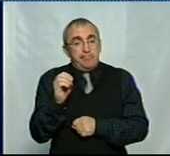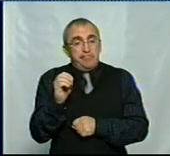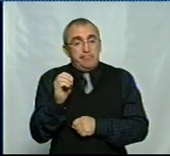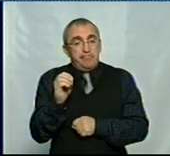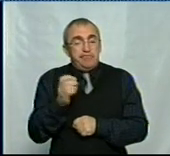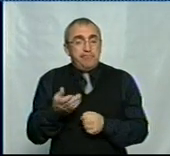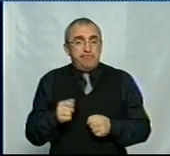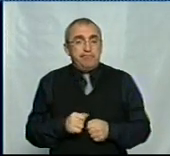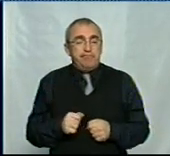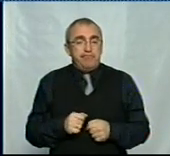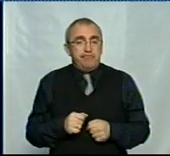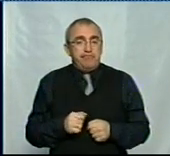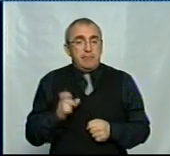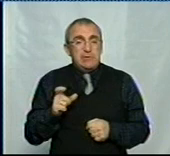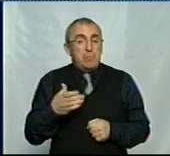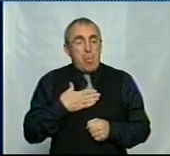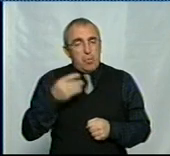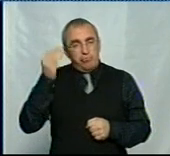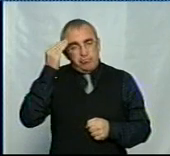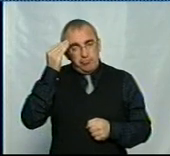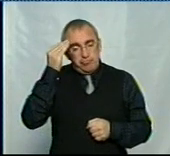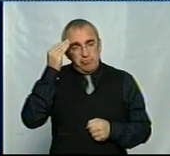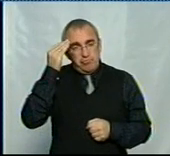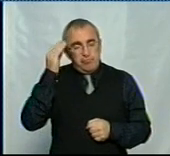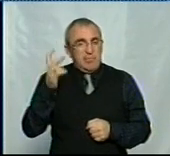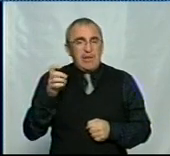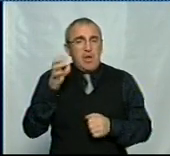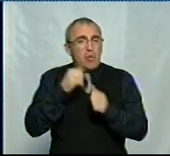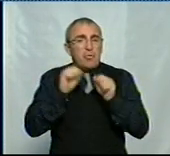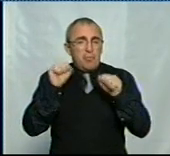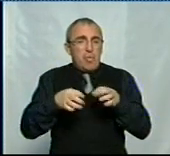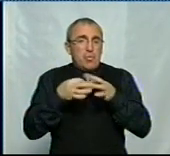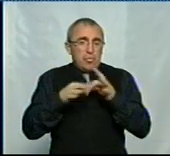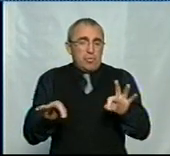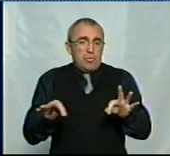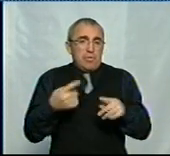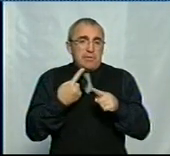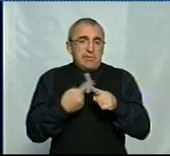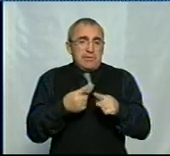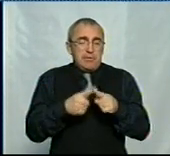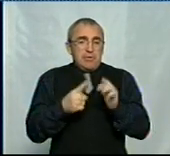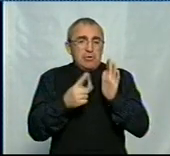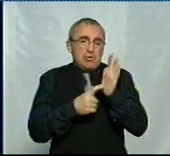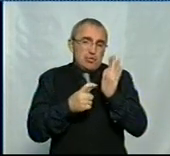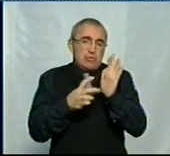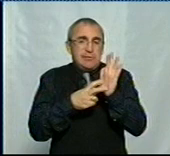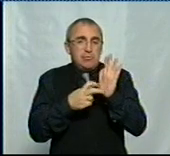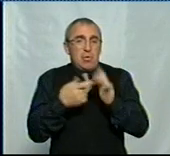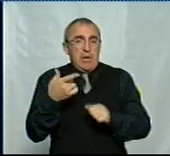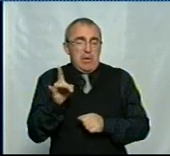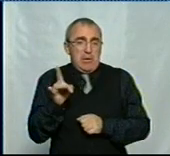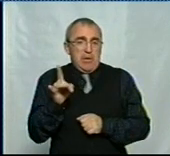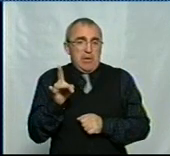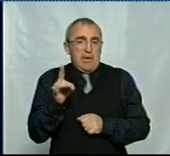Але, з моєї точки зору, по-перше, не кожен може дозволити собі ці 600 або 700 гривень